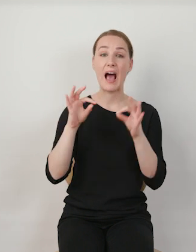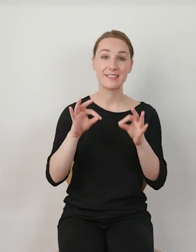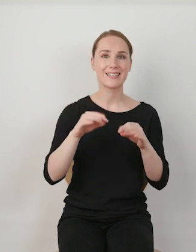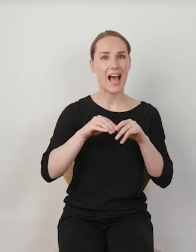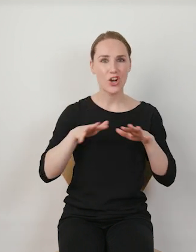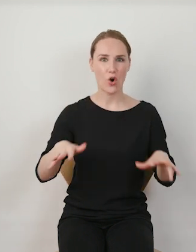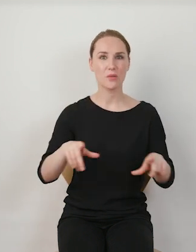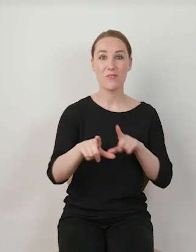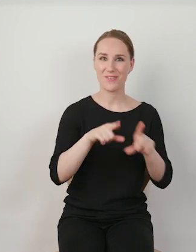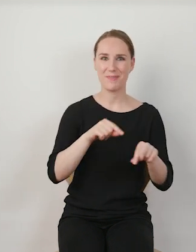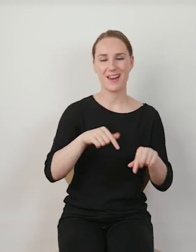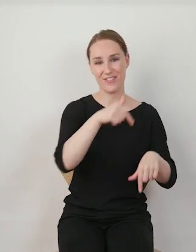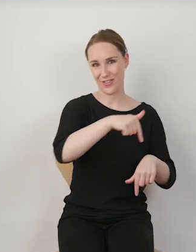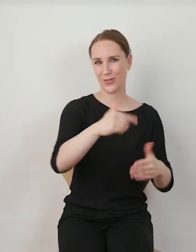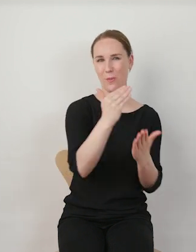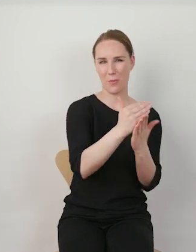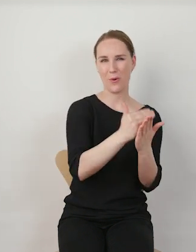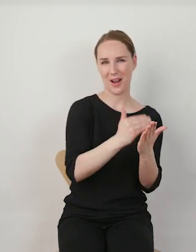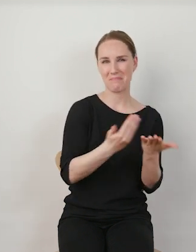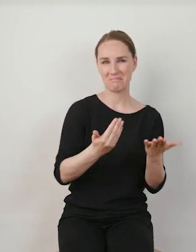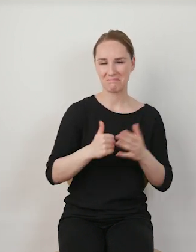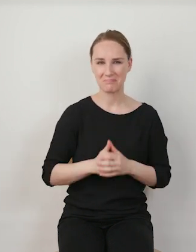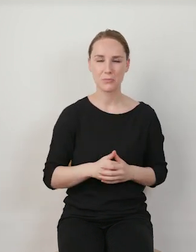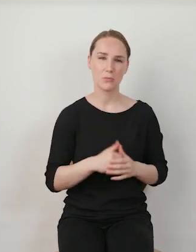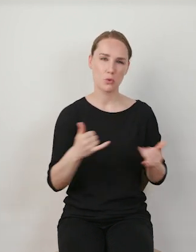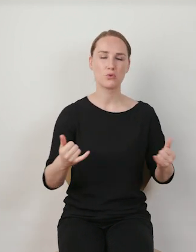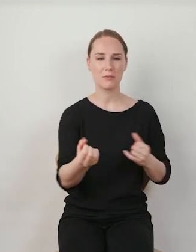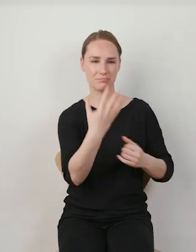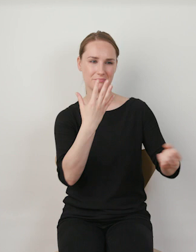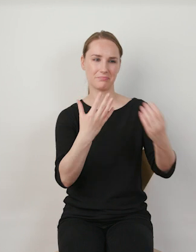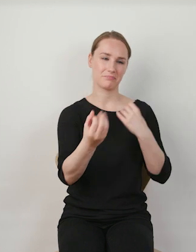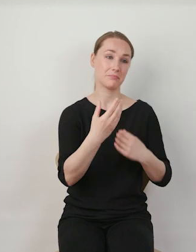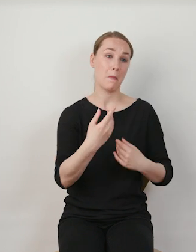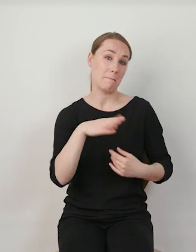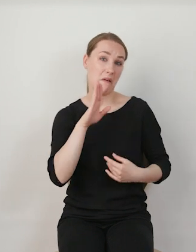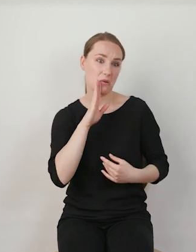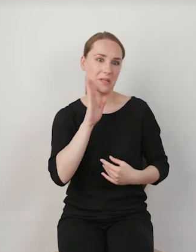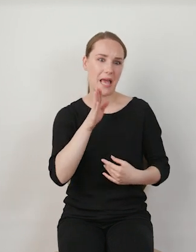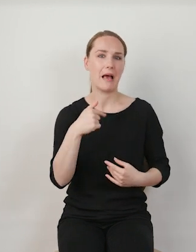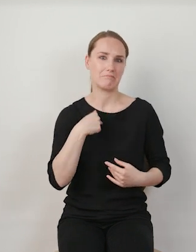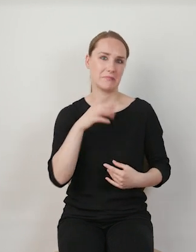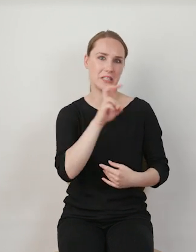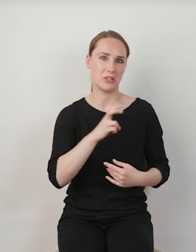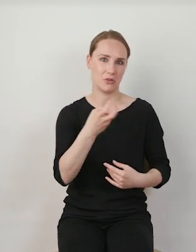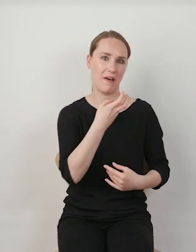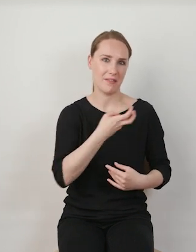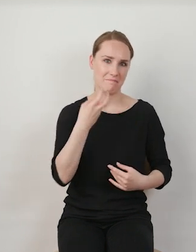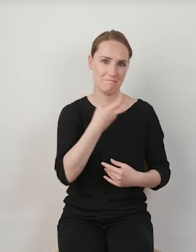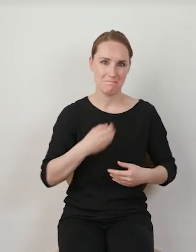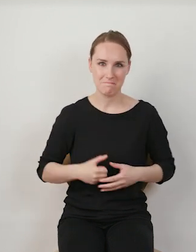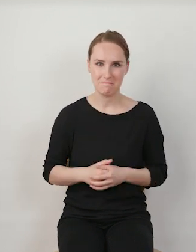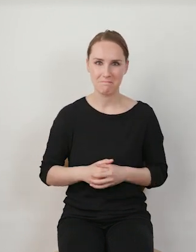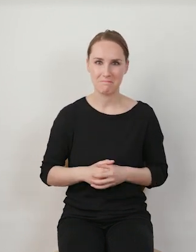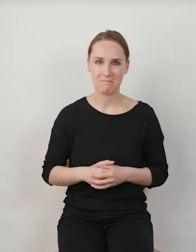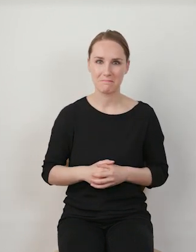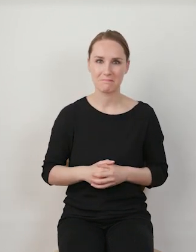bieżąco układa dla nas TikTokowy program, pokazując nam to, co najprawdopodobniej nas zainteresuje. Ale przy tym